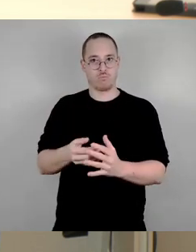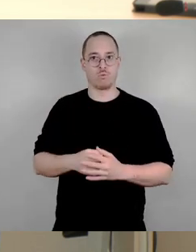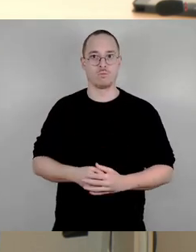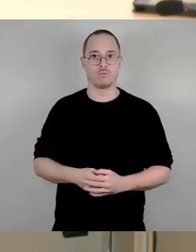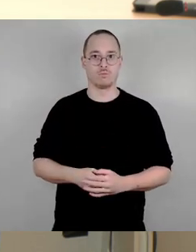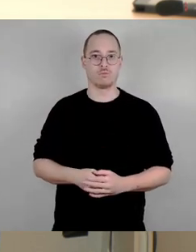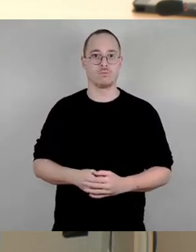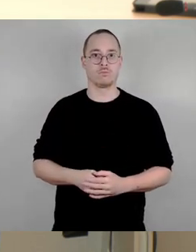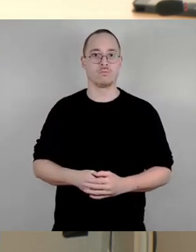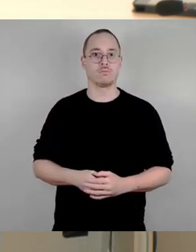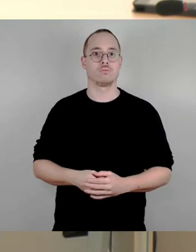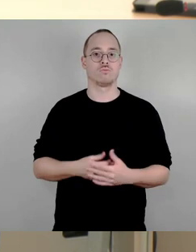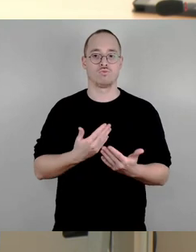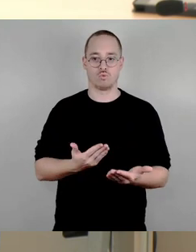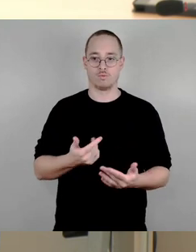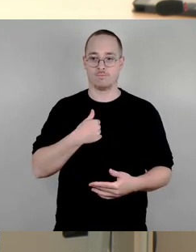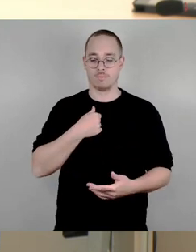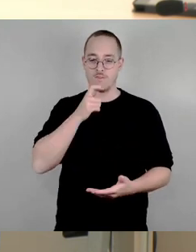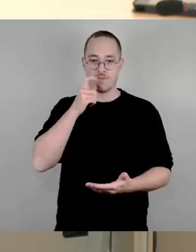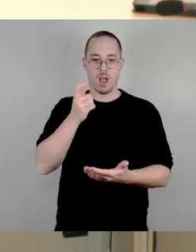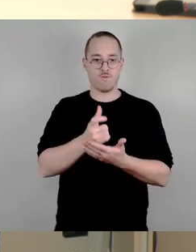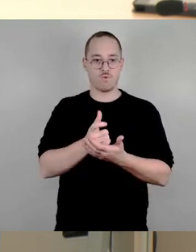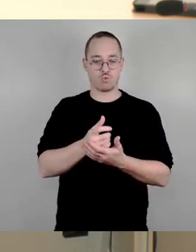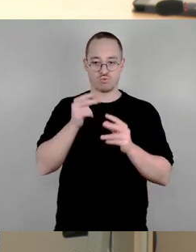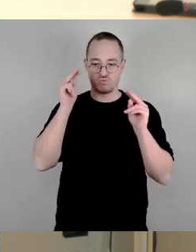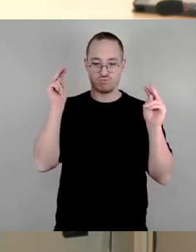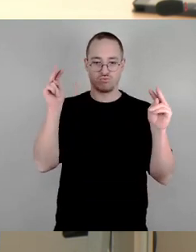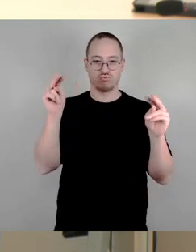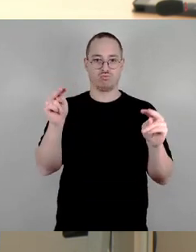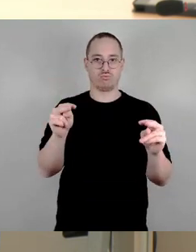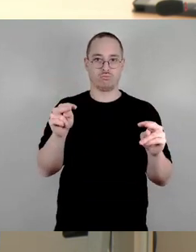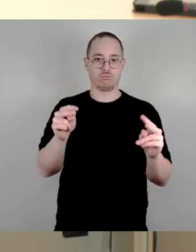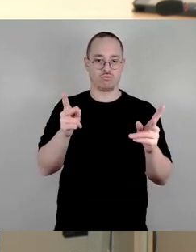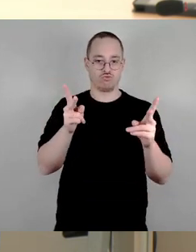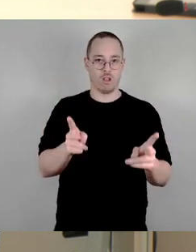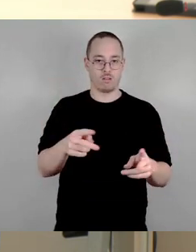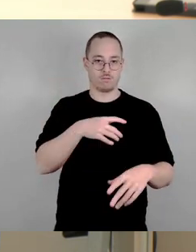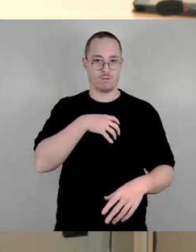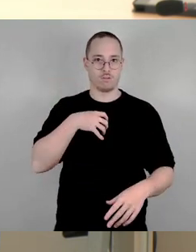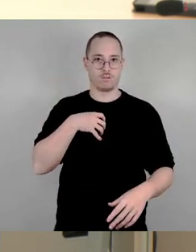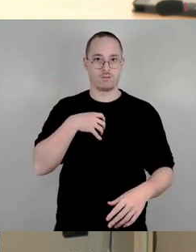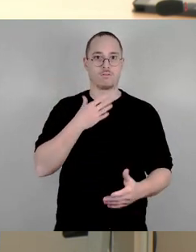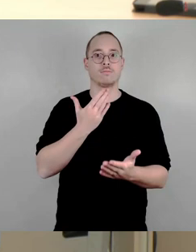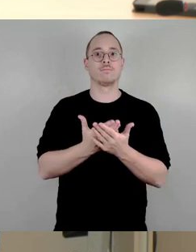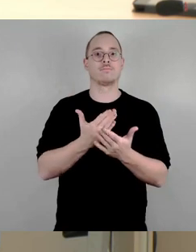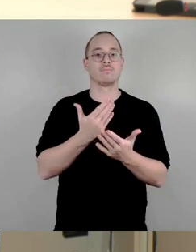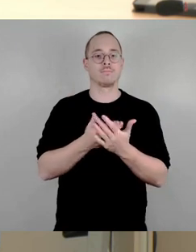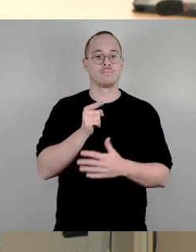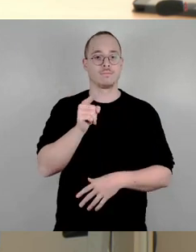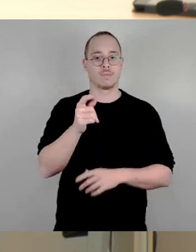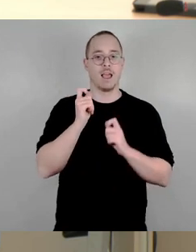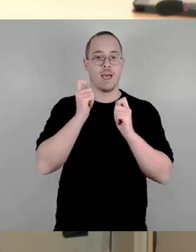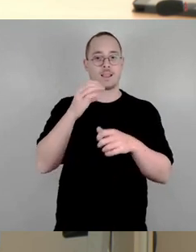Verantwortung auf unsere Stadt. Und genau aus diesem Grund stimmen wir dem Antrag der CDU zu. Vielen Dank.